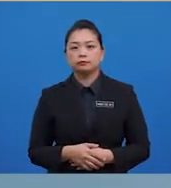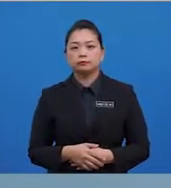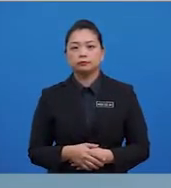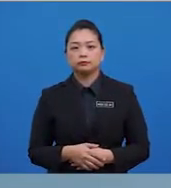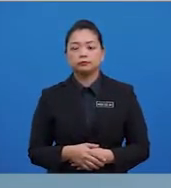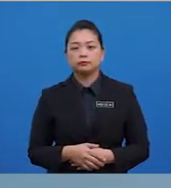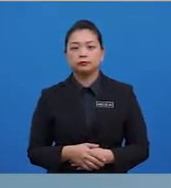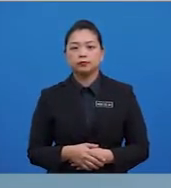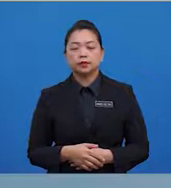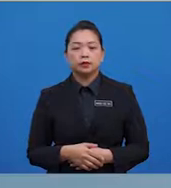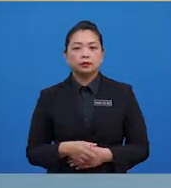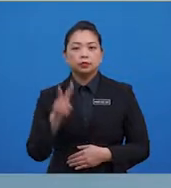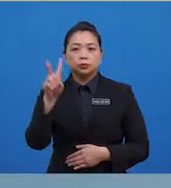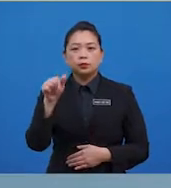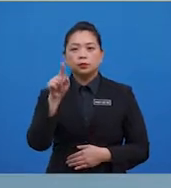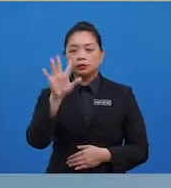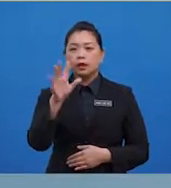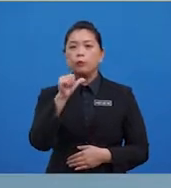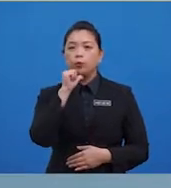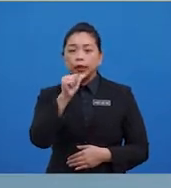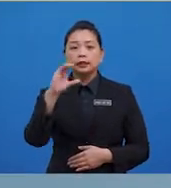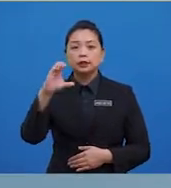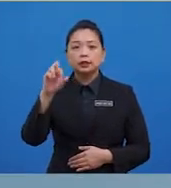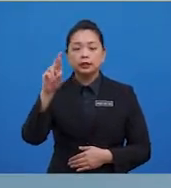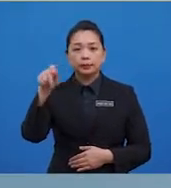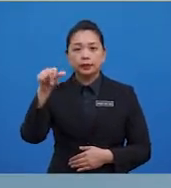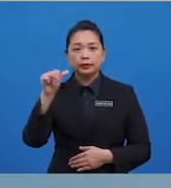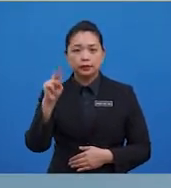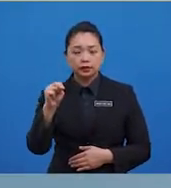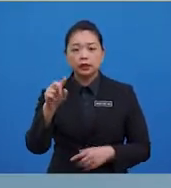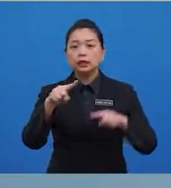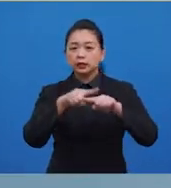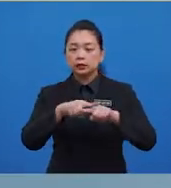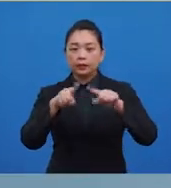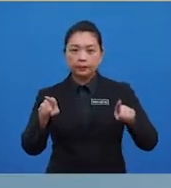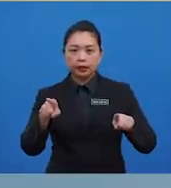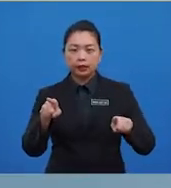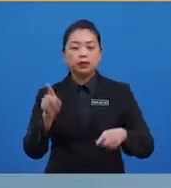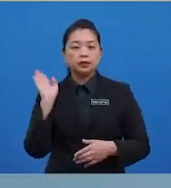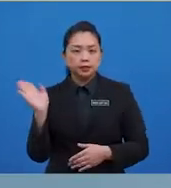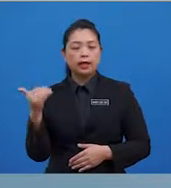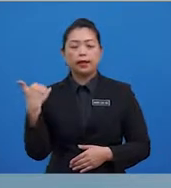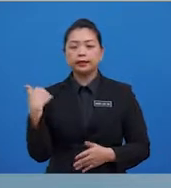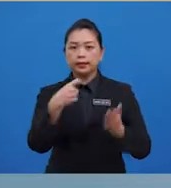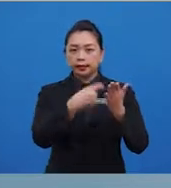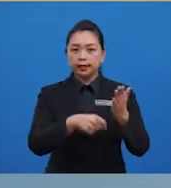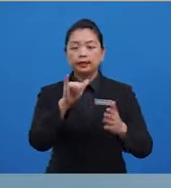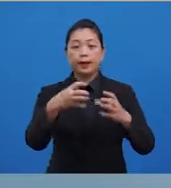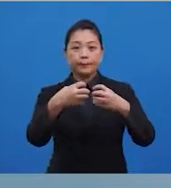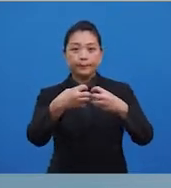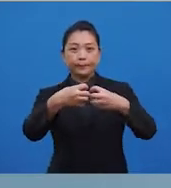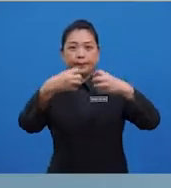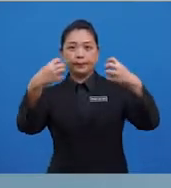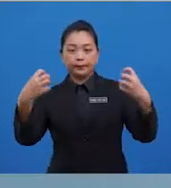bukan merupakan cerapan set data tersebut tetapi ia adalah nilai yang memisahkan